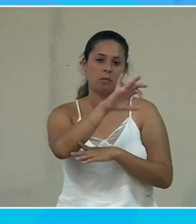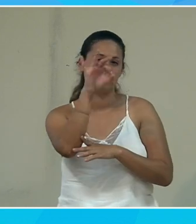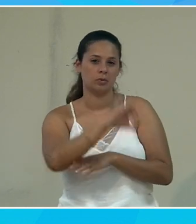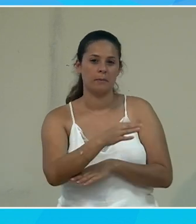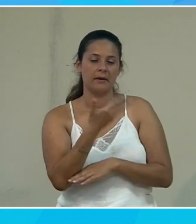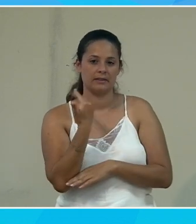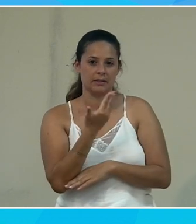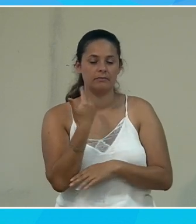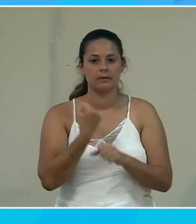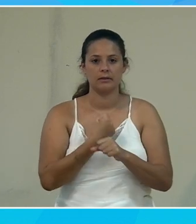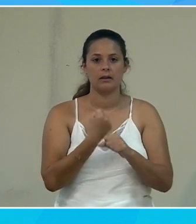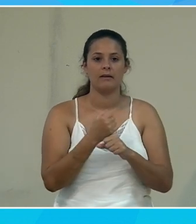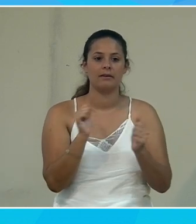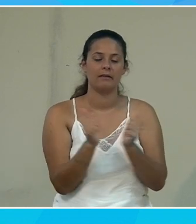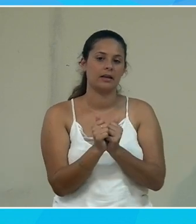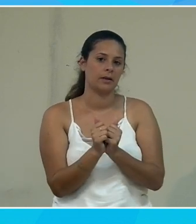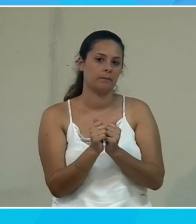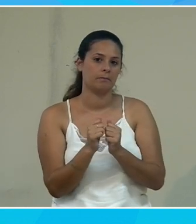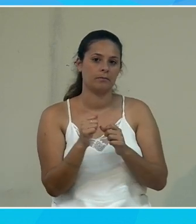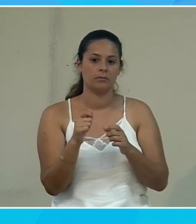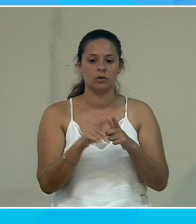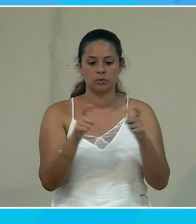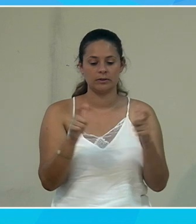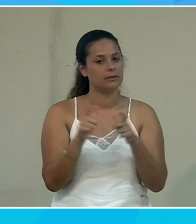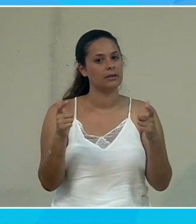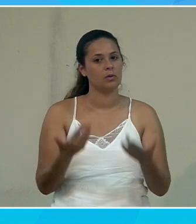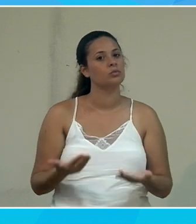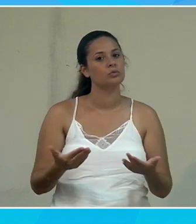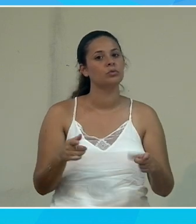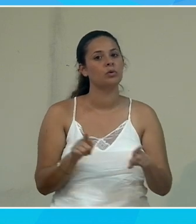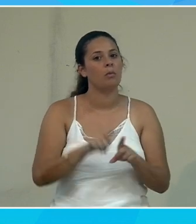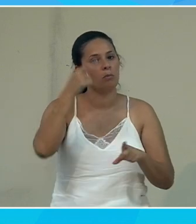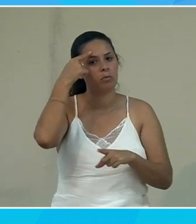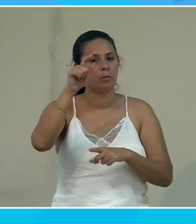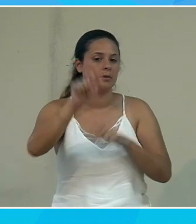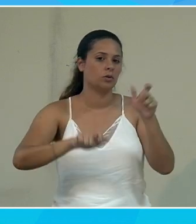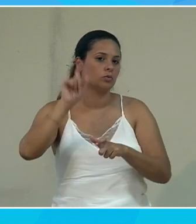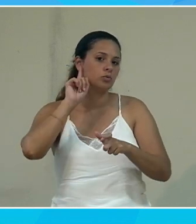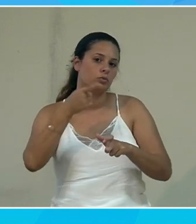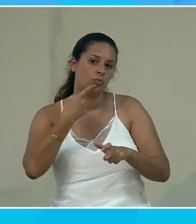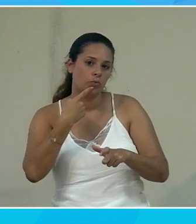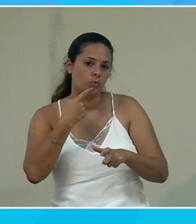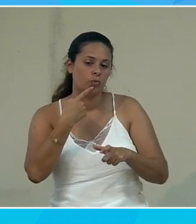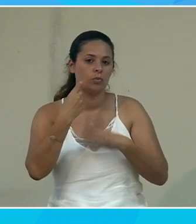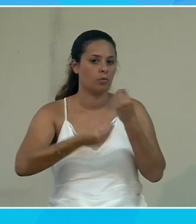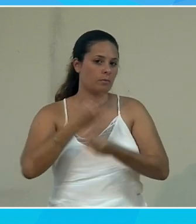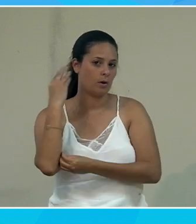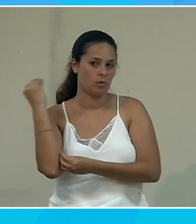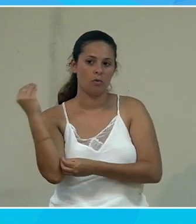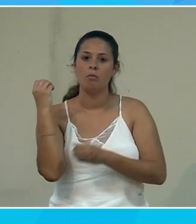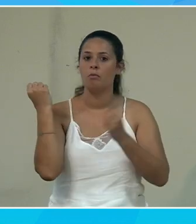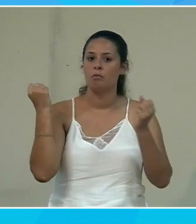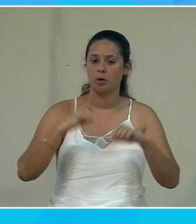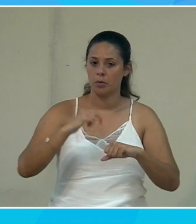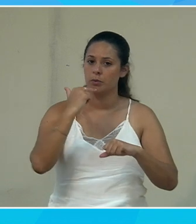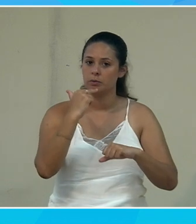alors on travaille avec des sociétés aujourd'hui par exemple pour des personnes sourdes ou malentendantes qui permettent